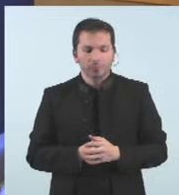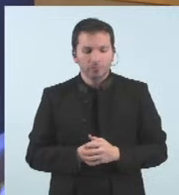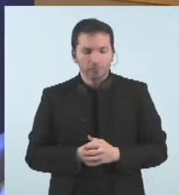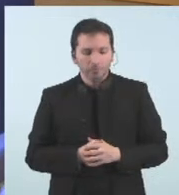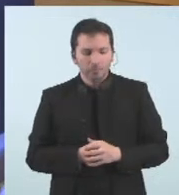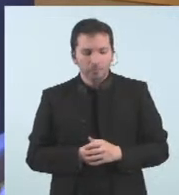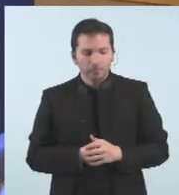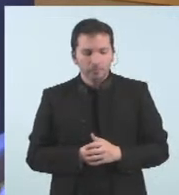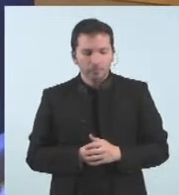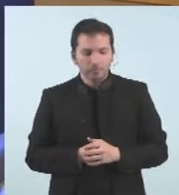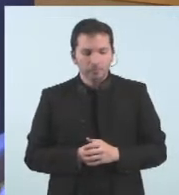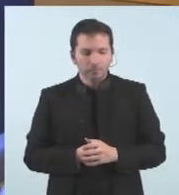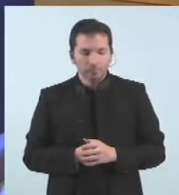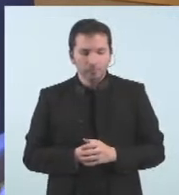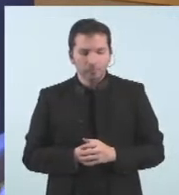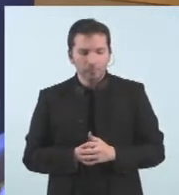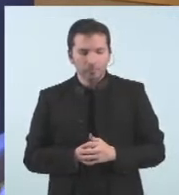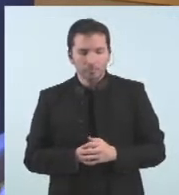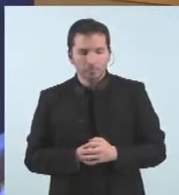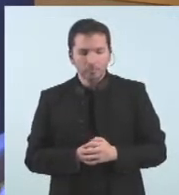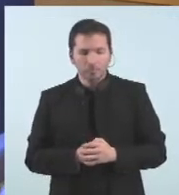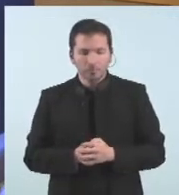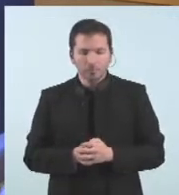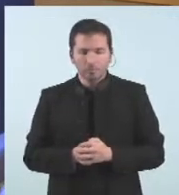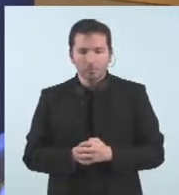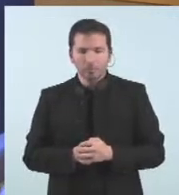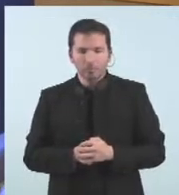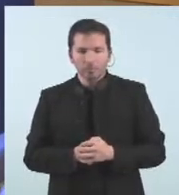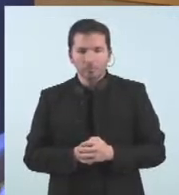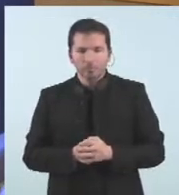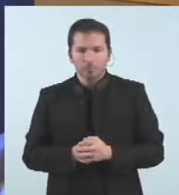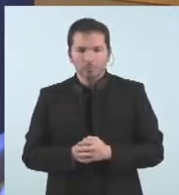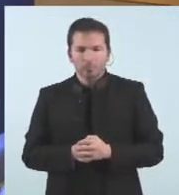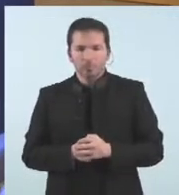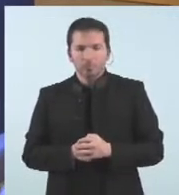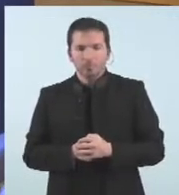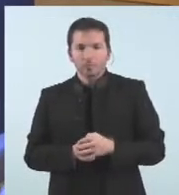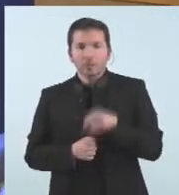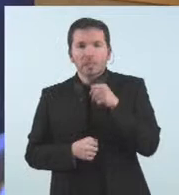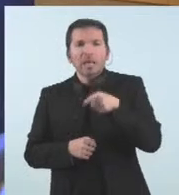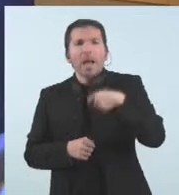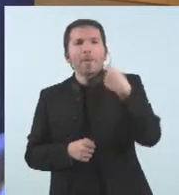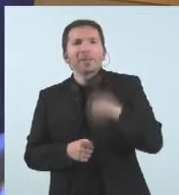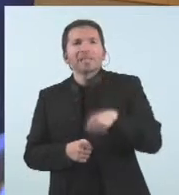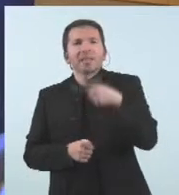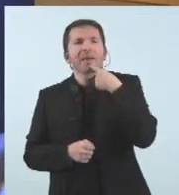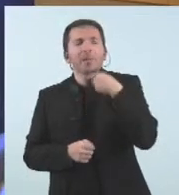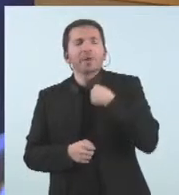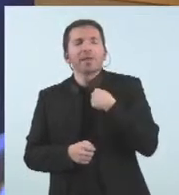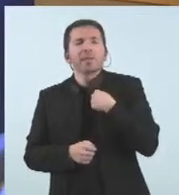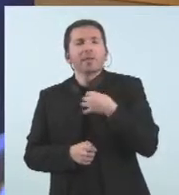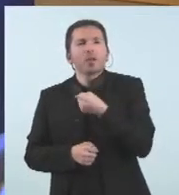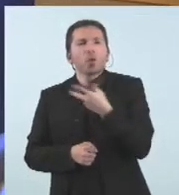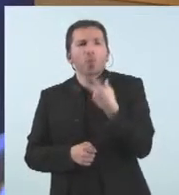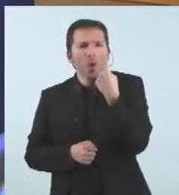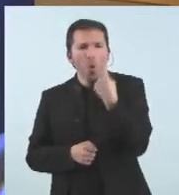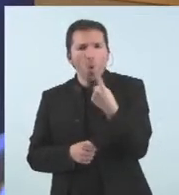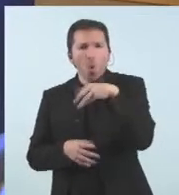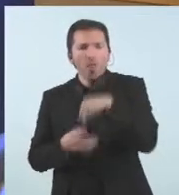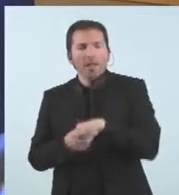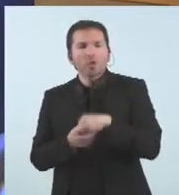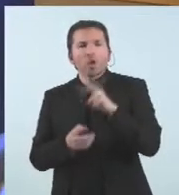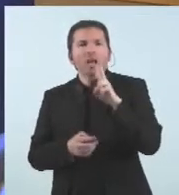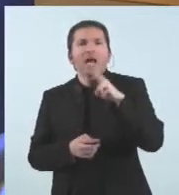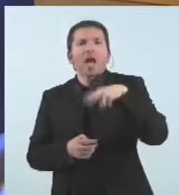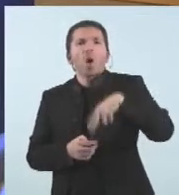Sí, jo volia preguntar sobre la presidència que està del grup electoral número 1 de l'ONESCO. No sé si ho he dit, però és que